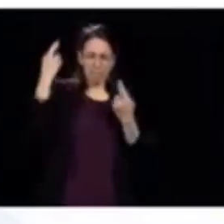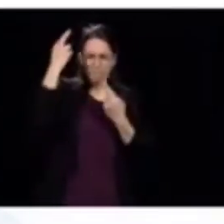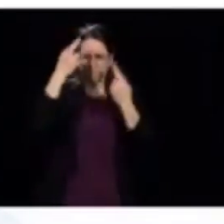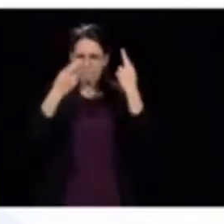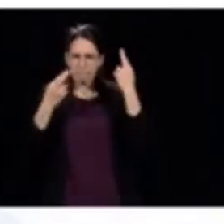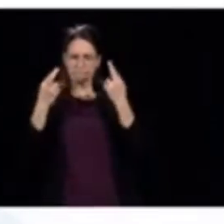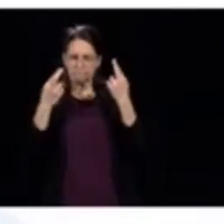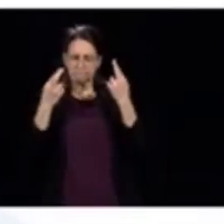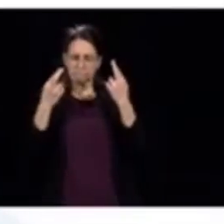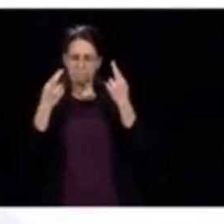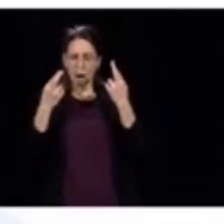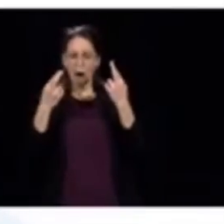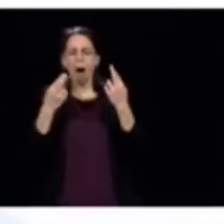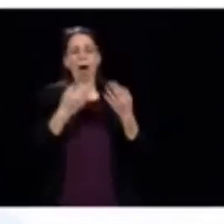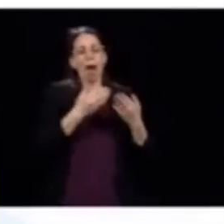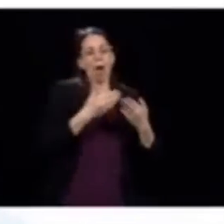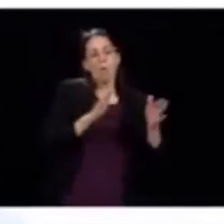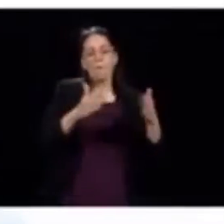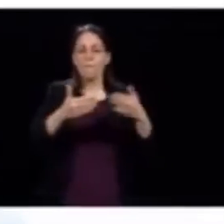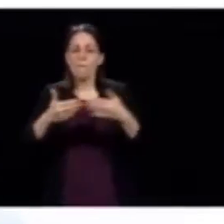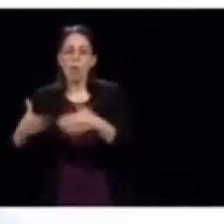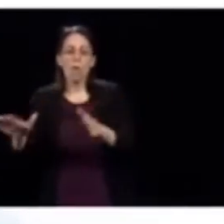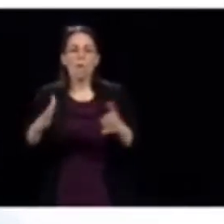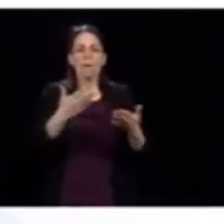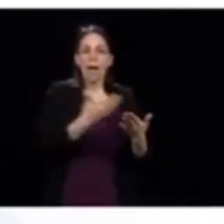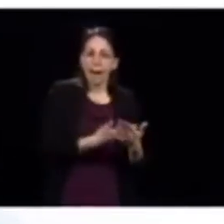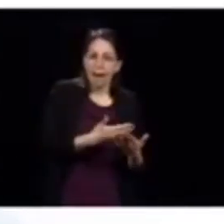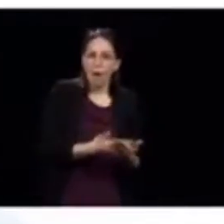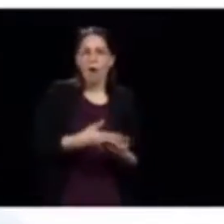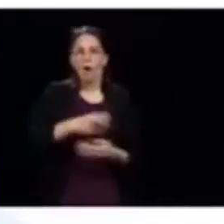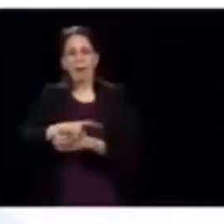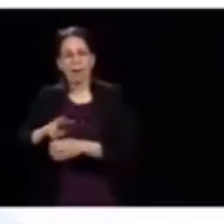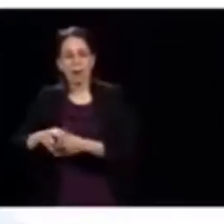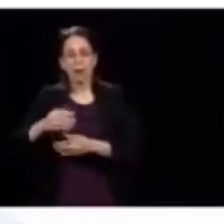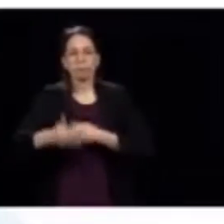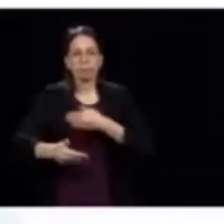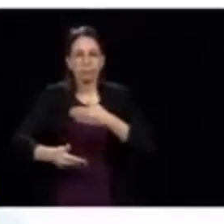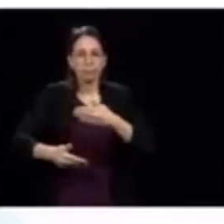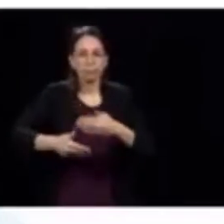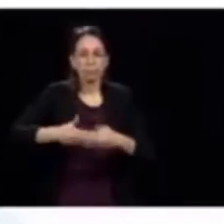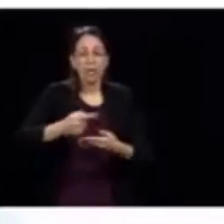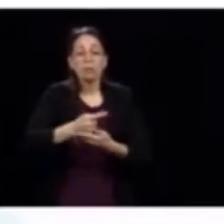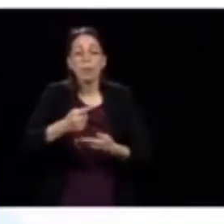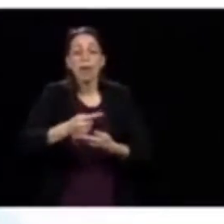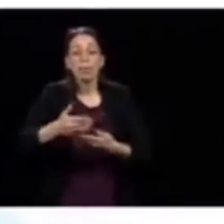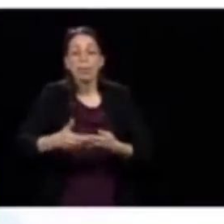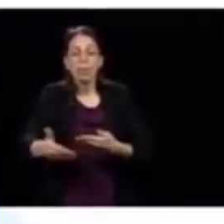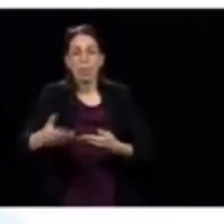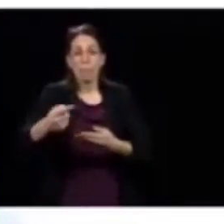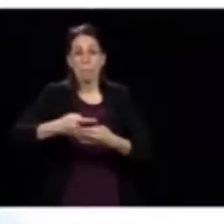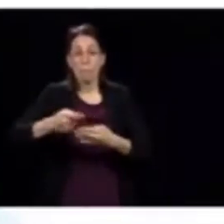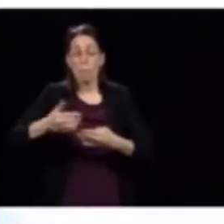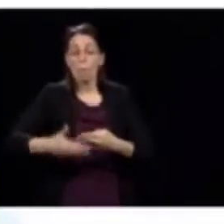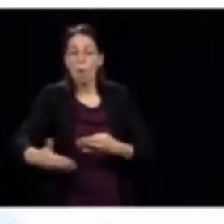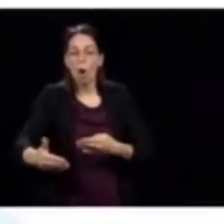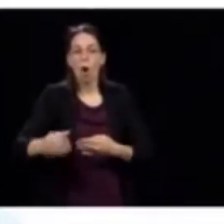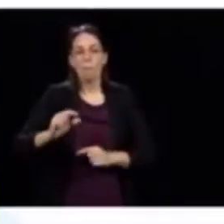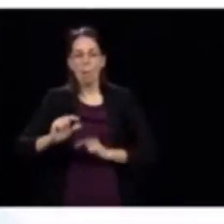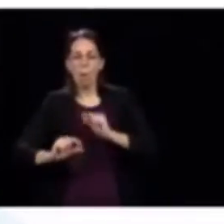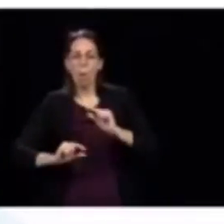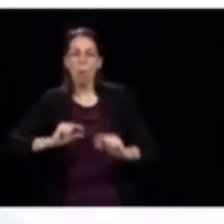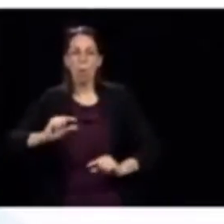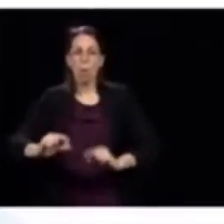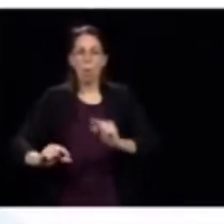c'est une réouverture graduelle. Donc, les prochaines semaines, les prochains mois, de réouvrir